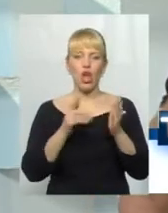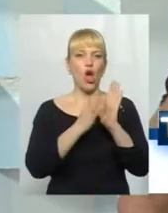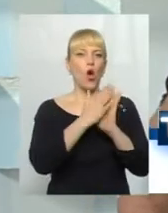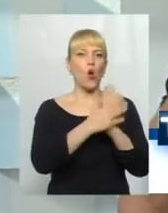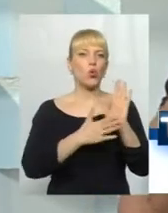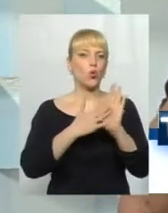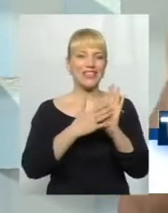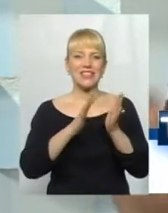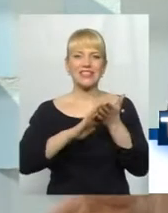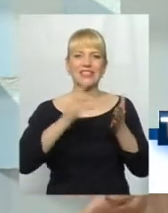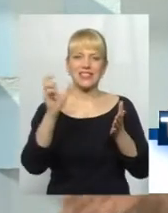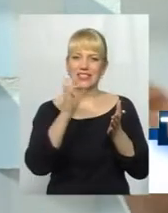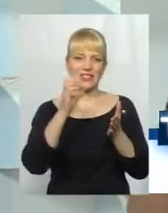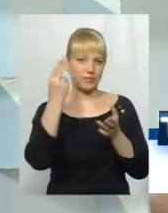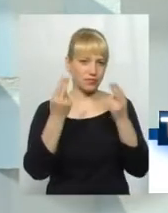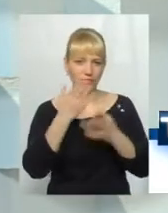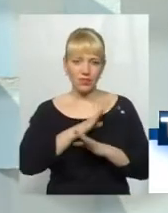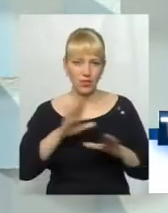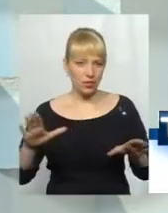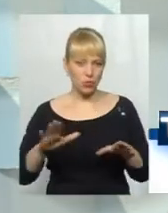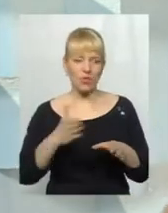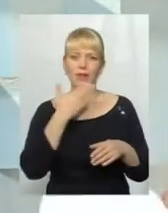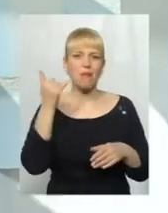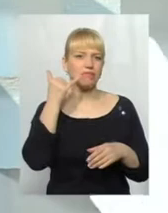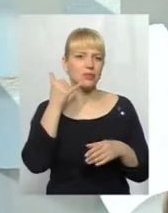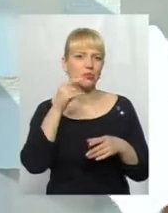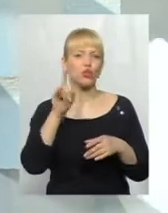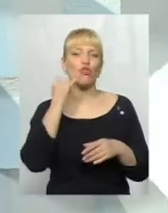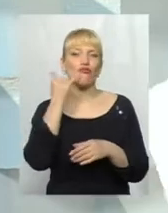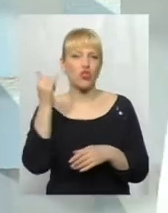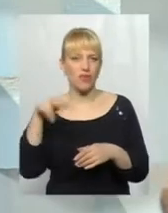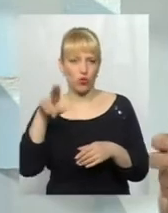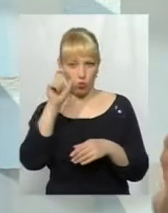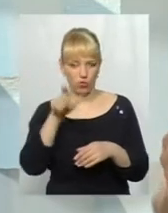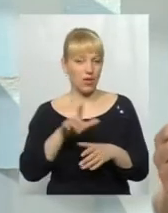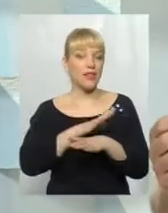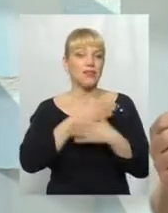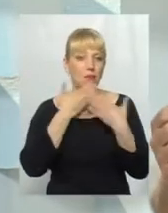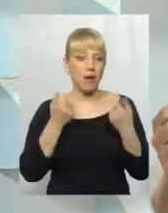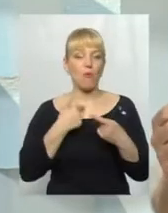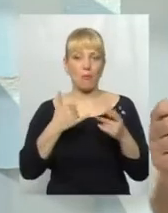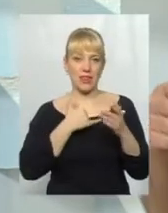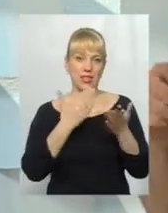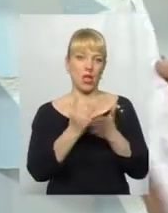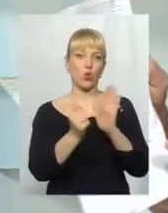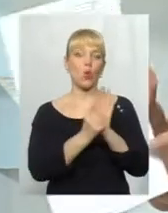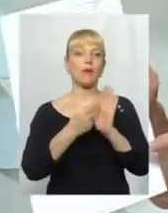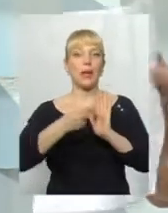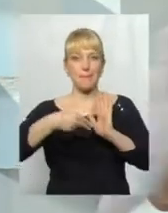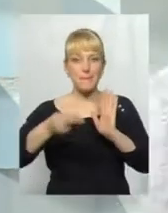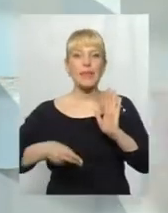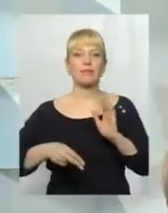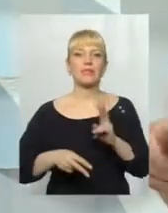його телефону, що він дзвонив до Блідову і т.д. От в мене в руках документ. За підписом того ж Кравця, от він підпис